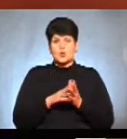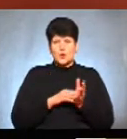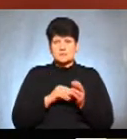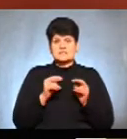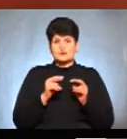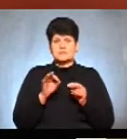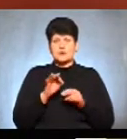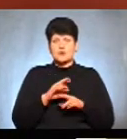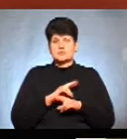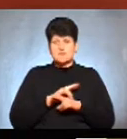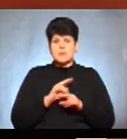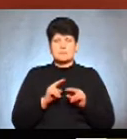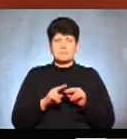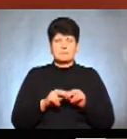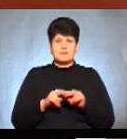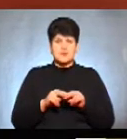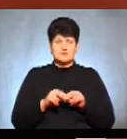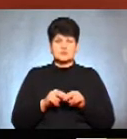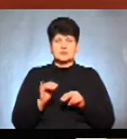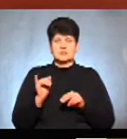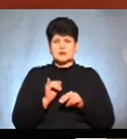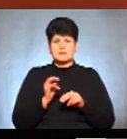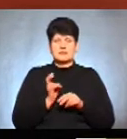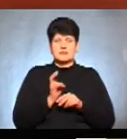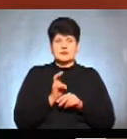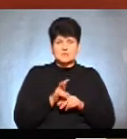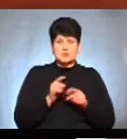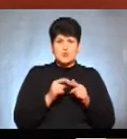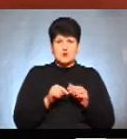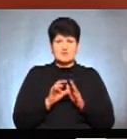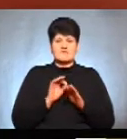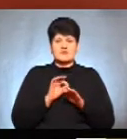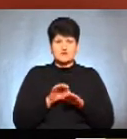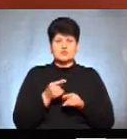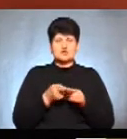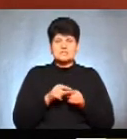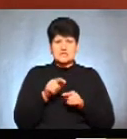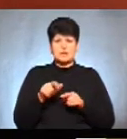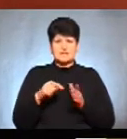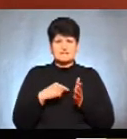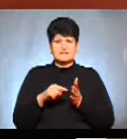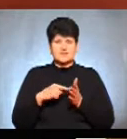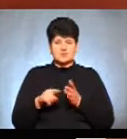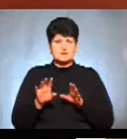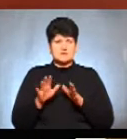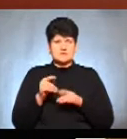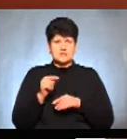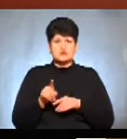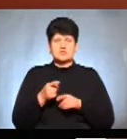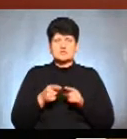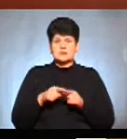і, будь ласка, підійдіть в орган ведення для того, щоб цих людей виключили, щоб не сталося так, що ця людина